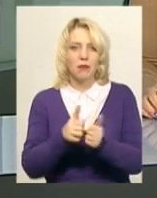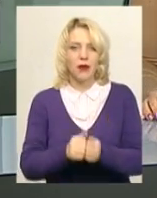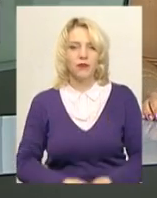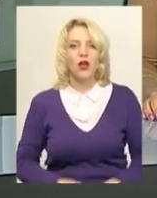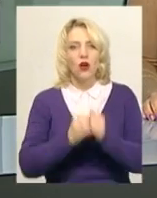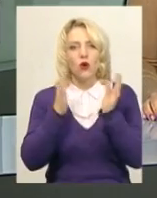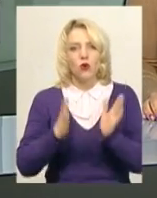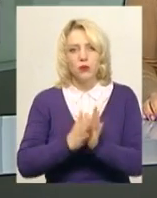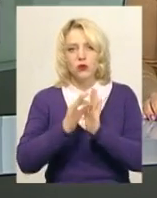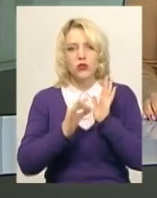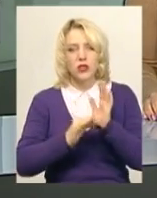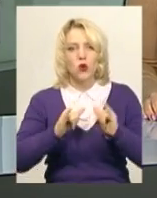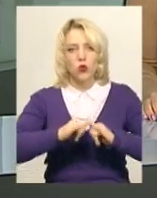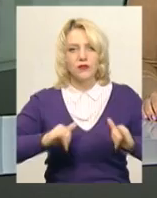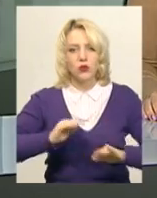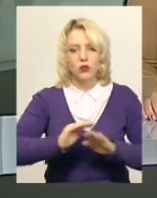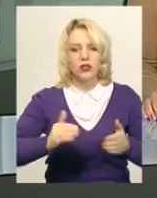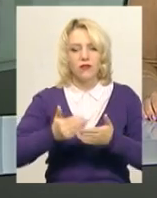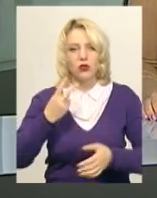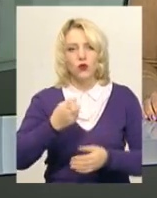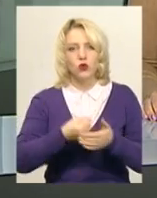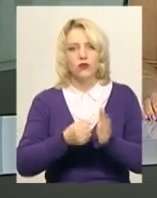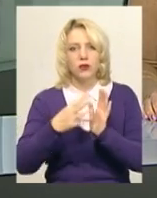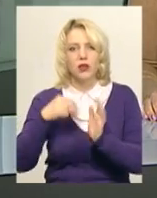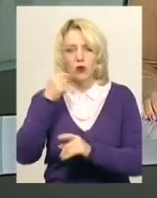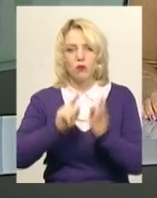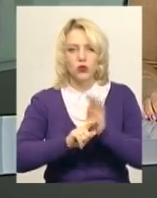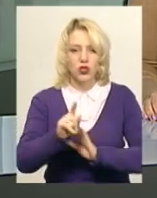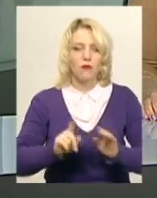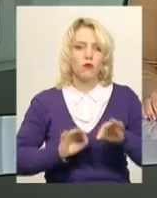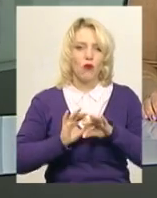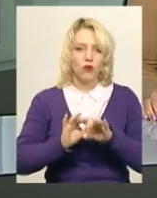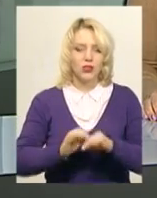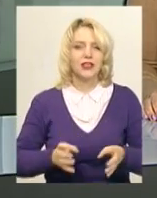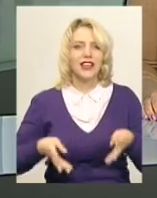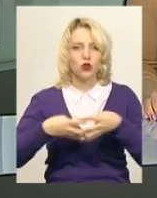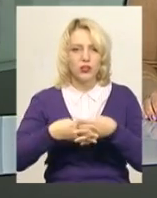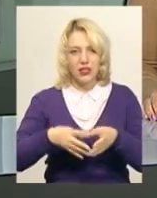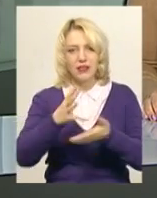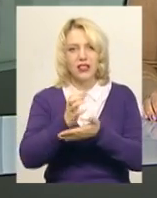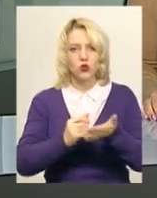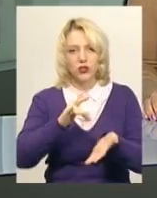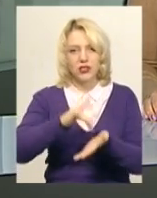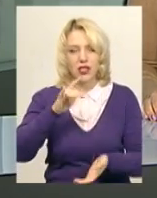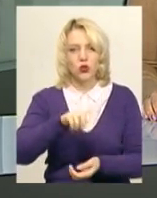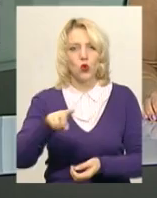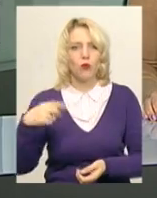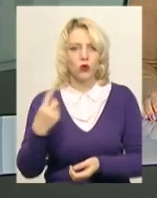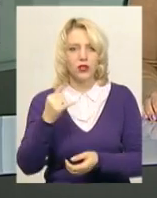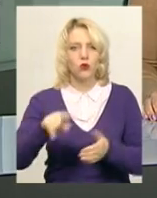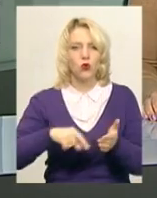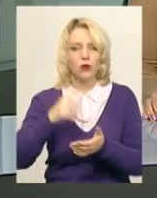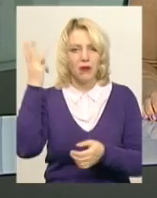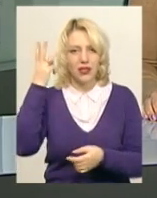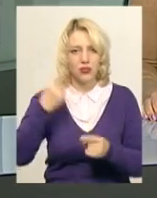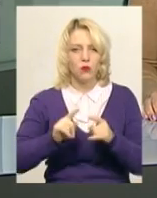Комплексну оцінку розвитку дітей від 2 до 18 років розпочав проводити інклюзивно-ресурсний центр номер один, що у Хмельницькому. Про це